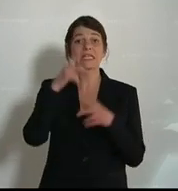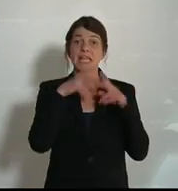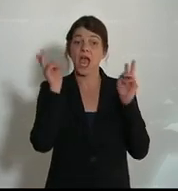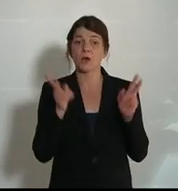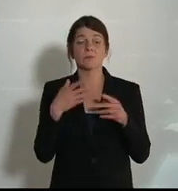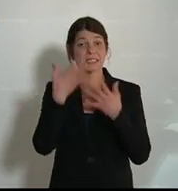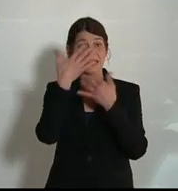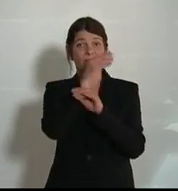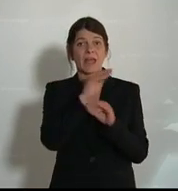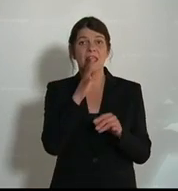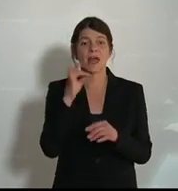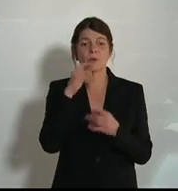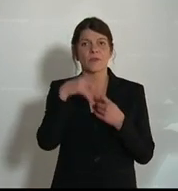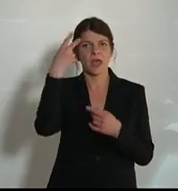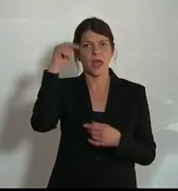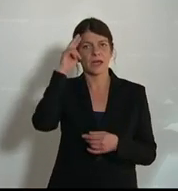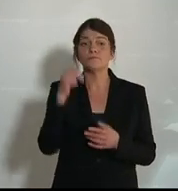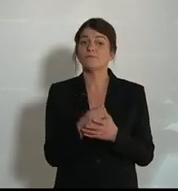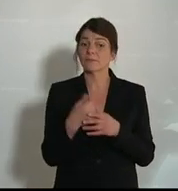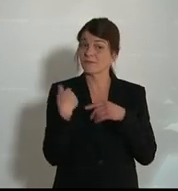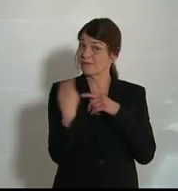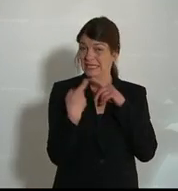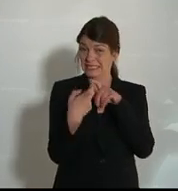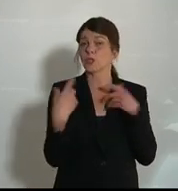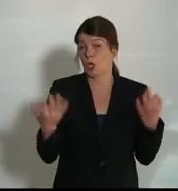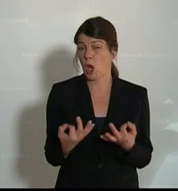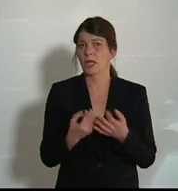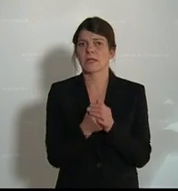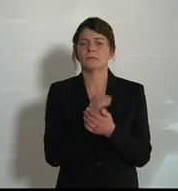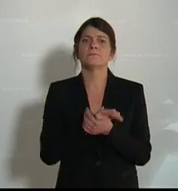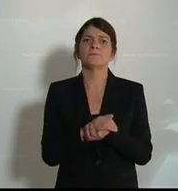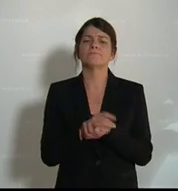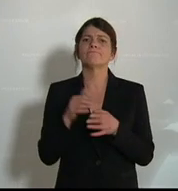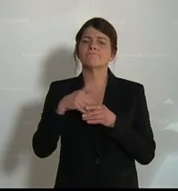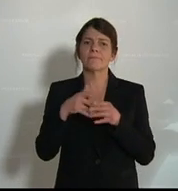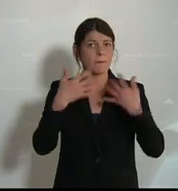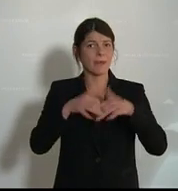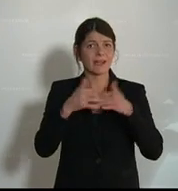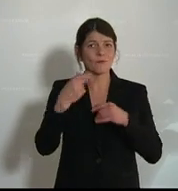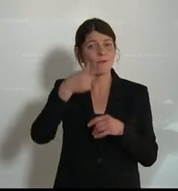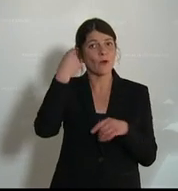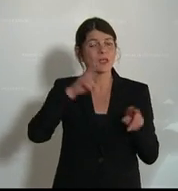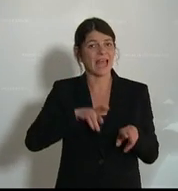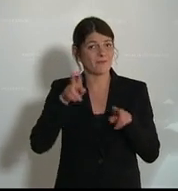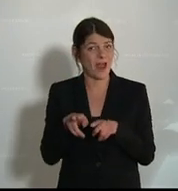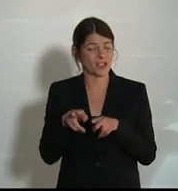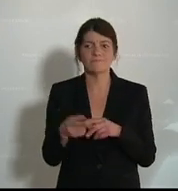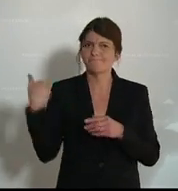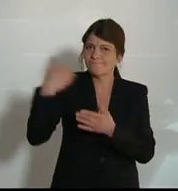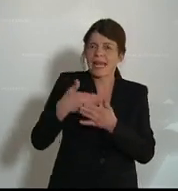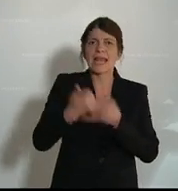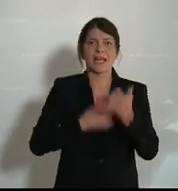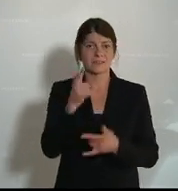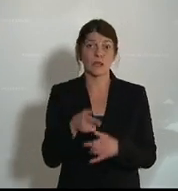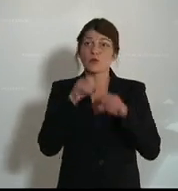Haus, meine sehr geehrten Damen und Herren. Wir diskutieren heute den Bericht der Volksanwaltschaft des Jahres 2019.